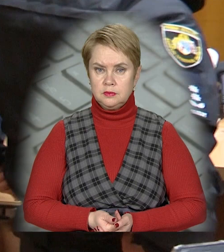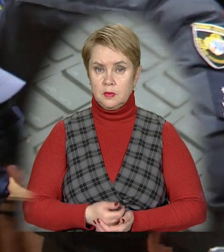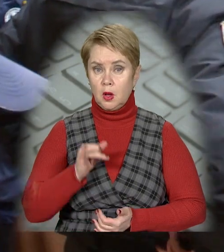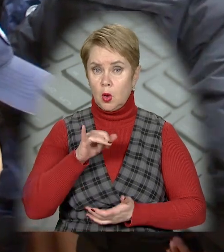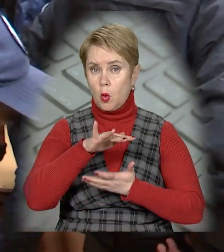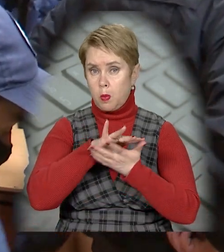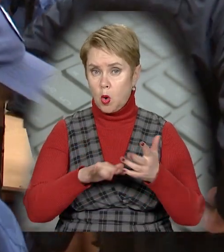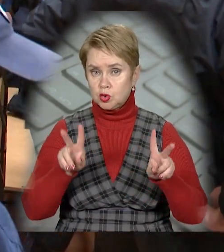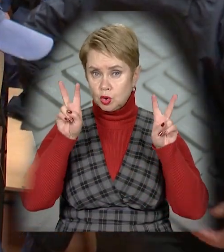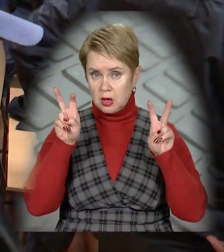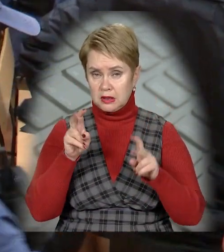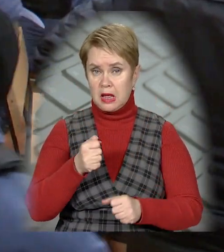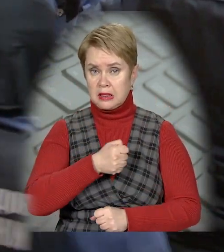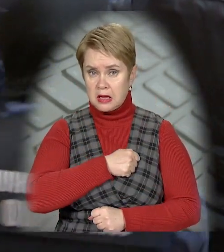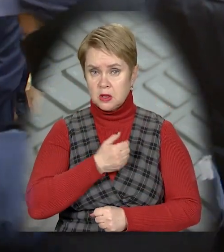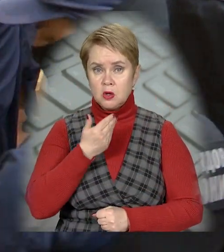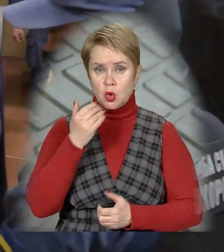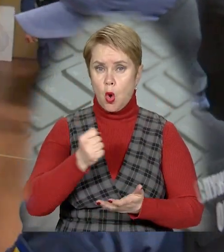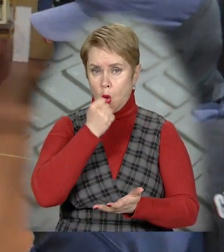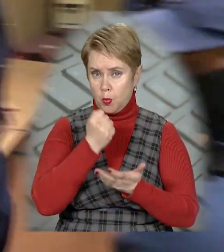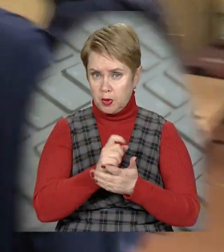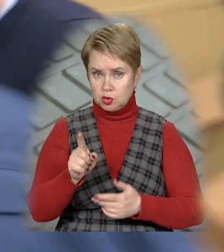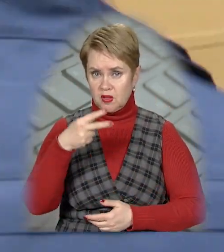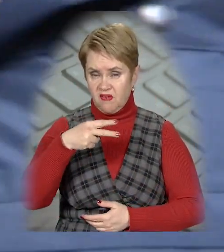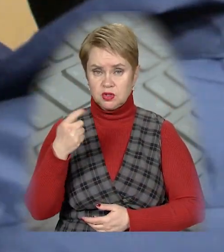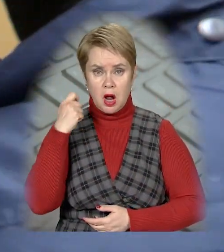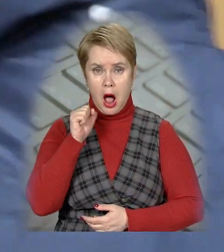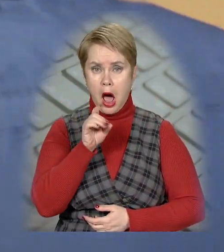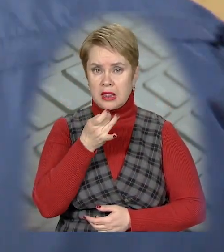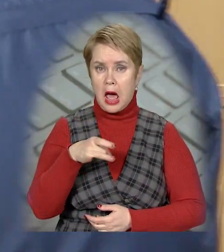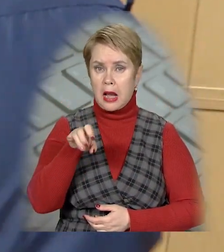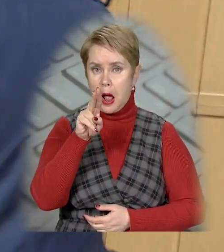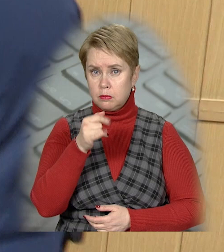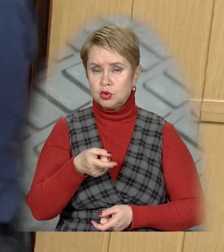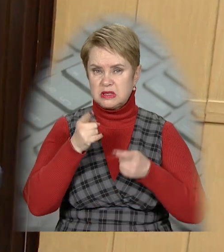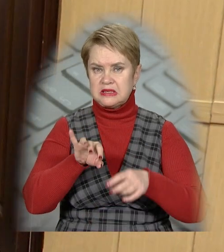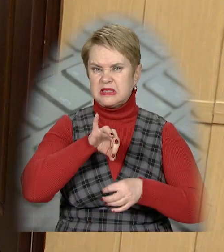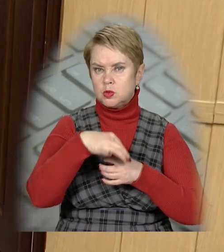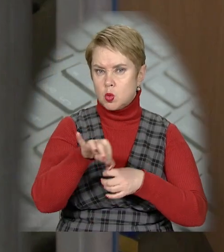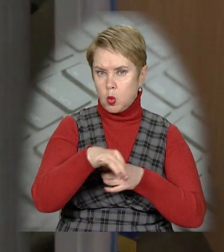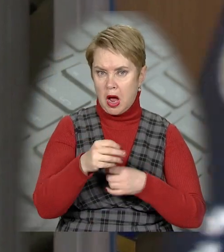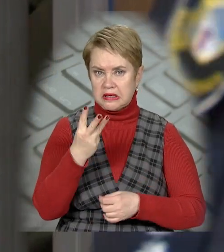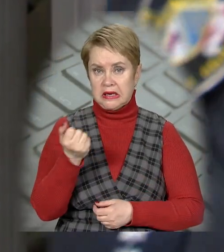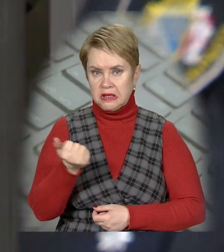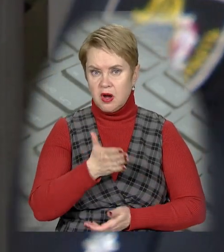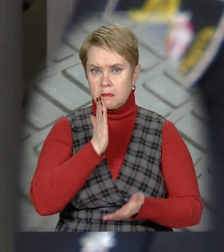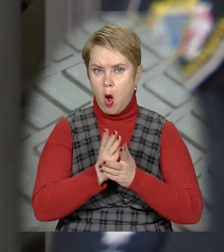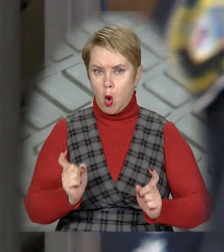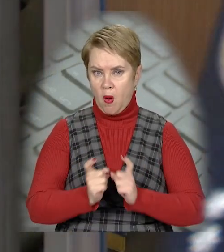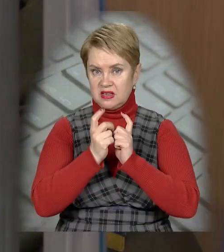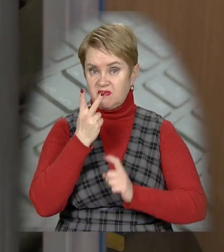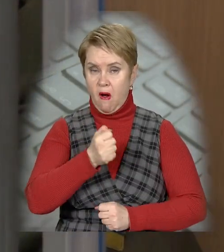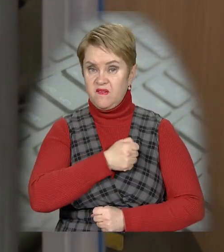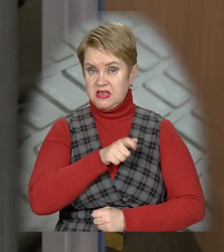І в продовження теми. В Нацгвардії остаточно підтвердили, що 20-річного Артемія Рябчука і справді цькували. Три тижні тому він мав